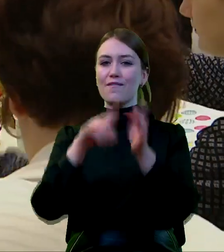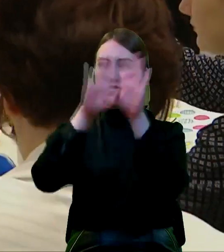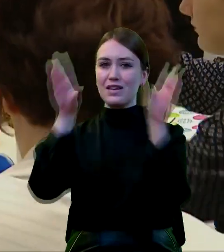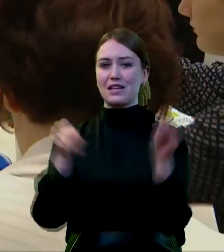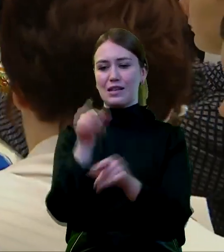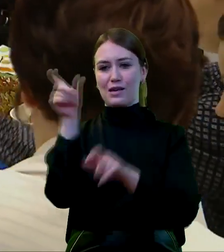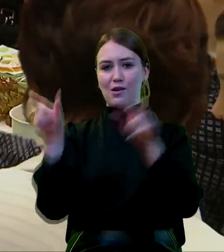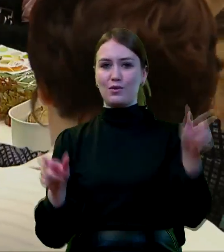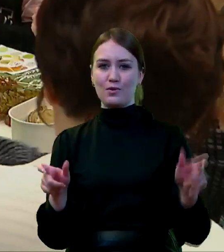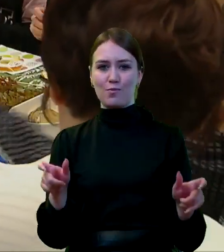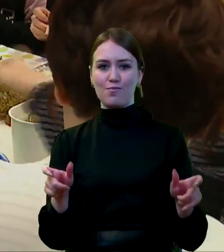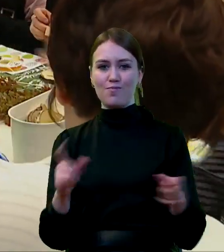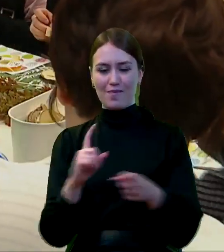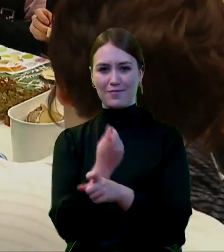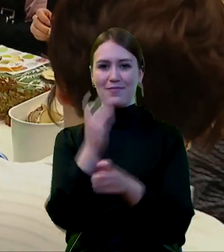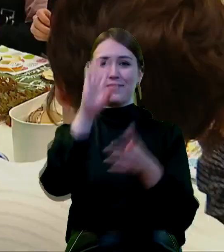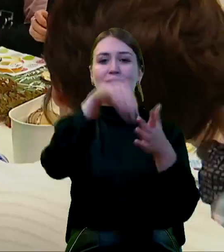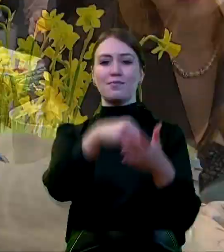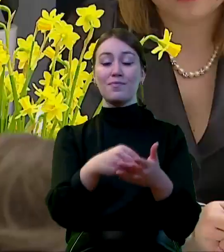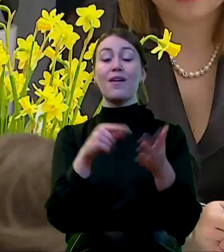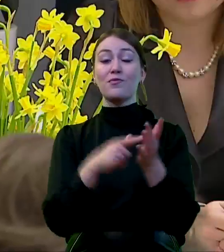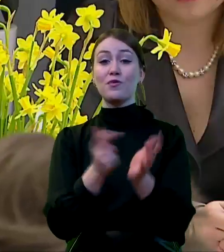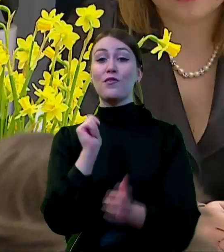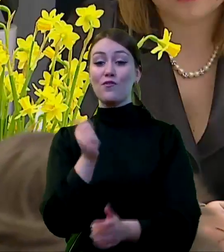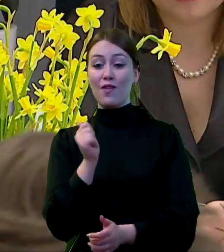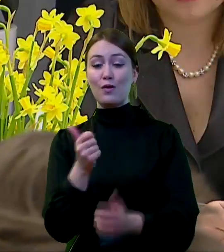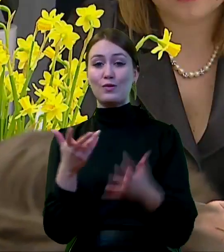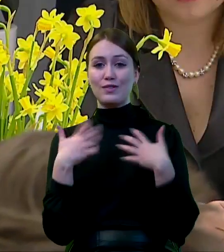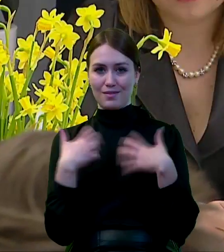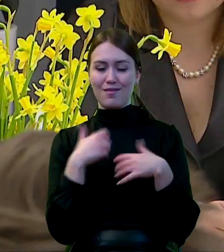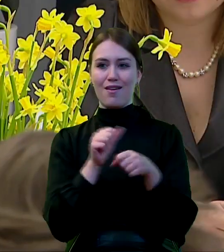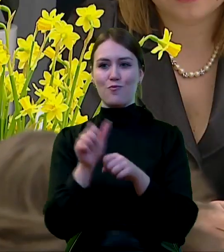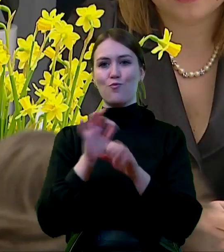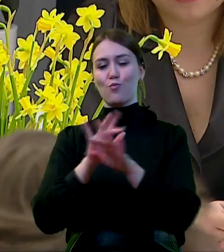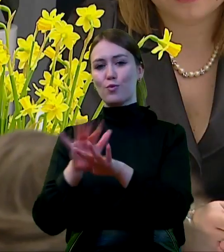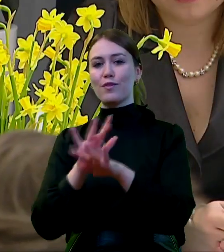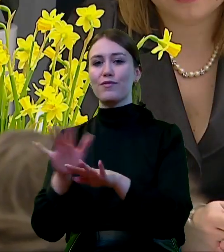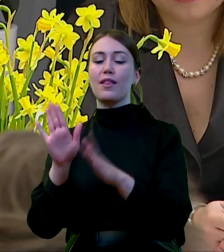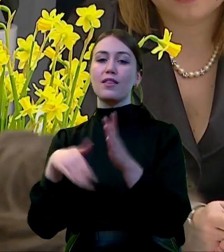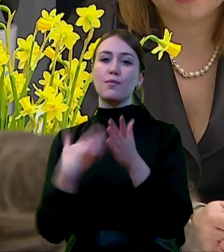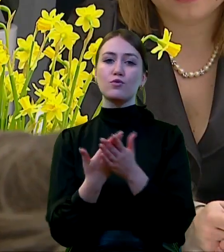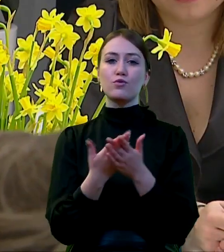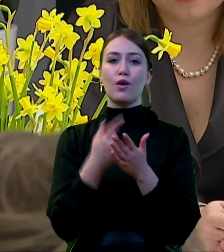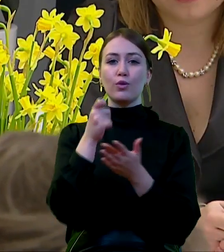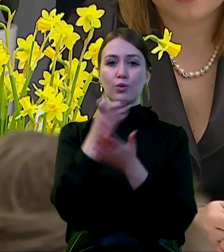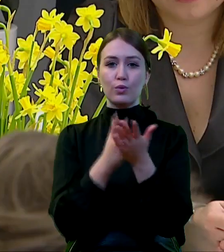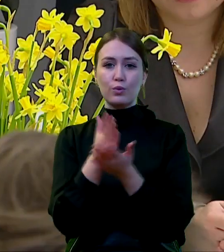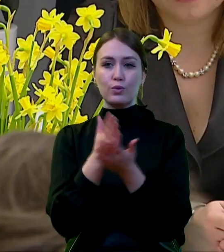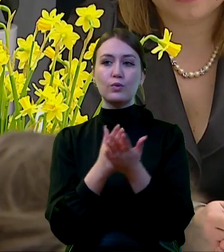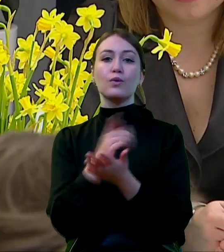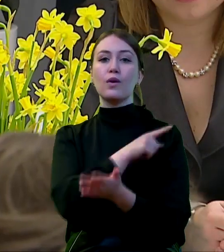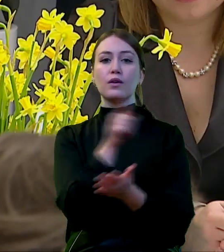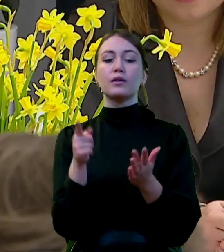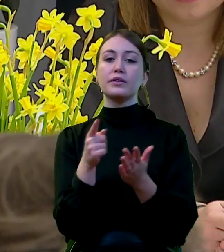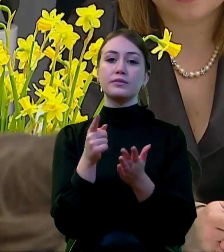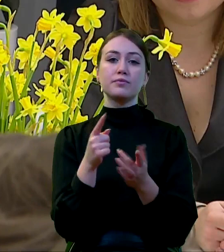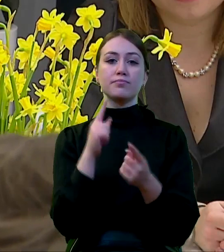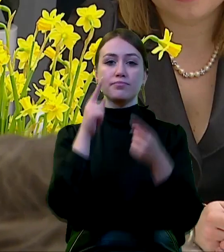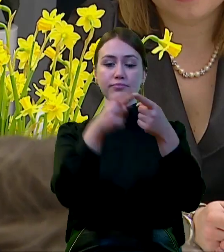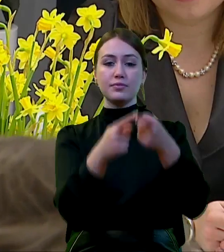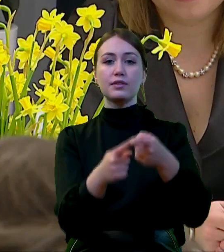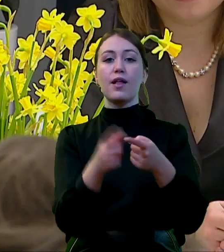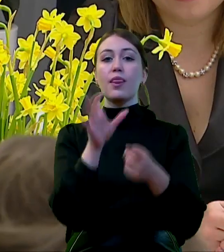obywateli i mają wpływ na jakość ich życia. Wymienię choćby usługi opiekuńcze. One dotyczą